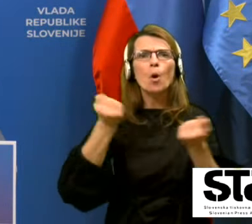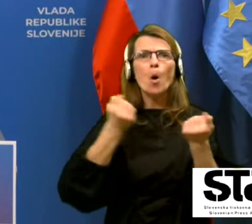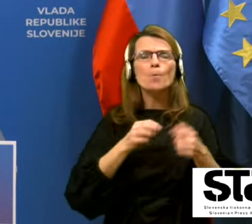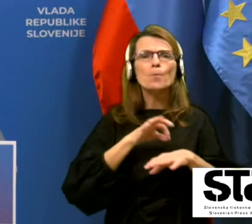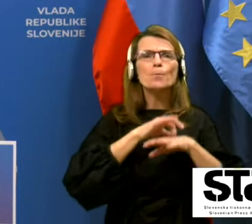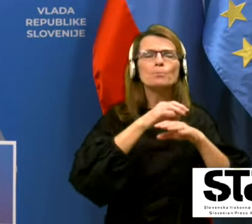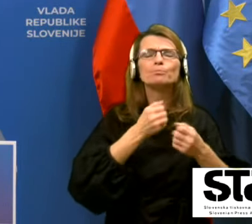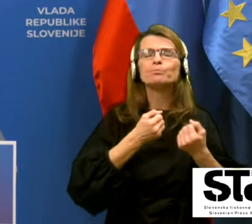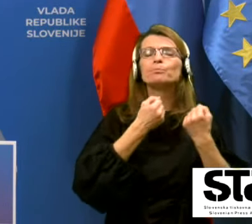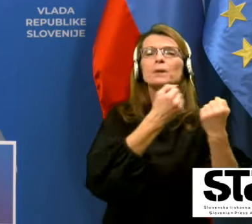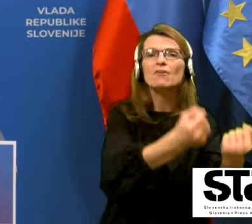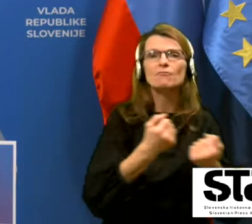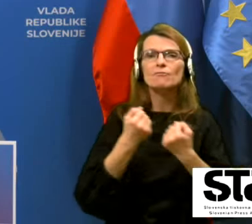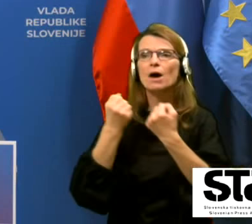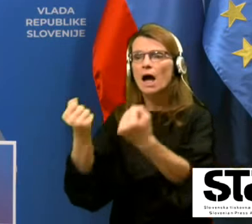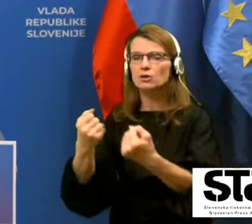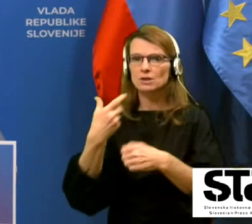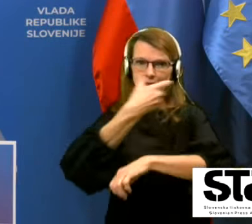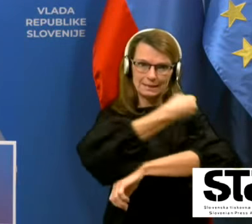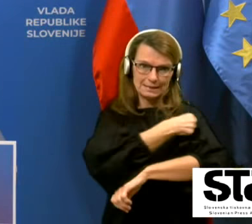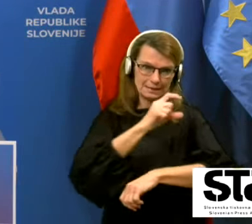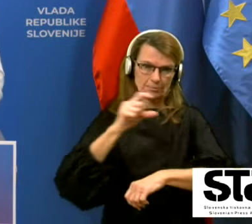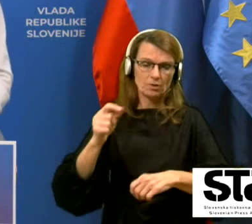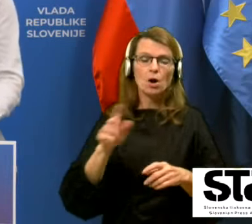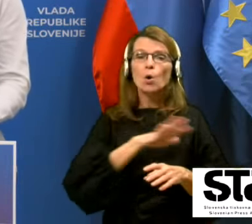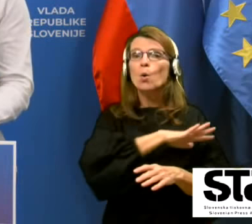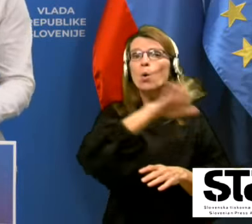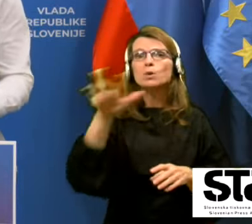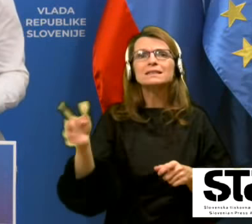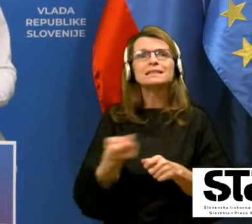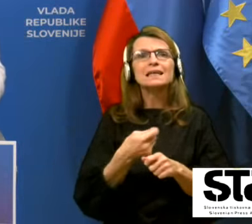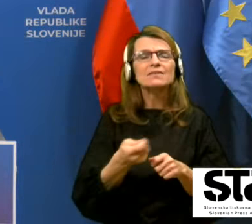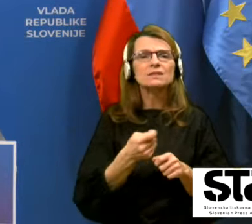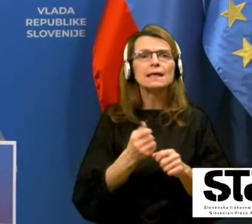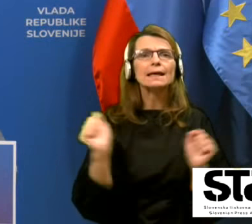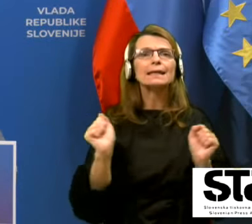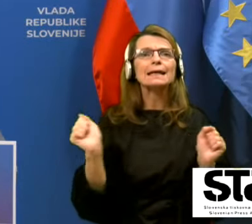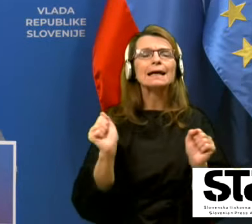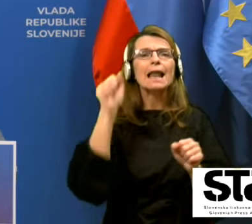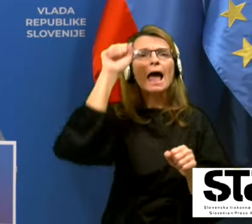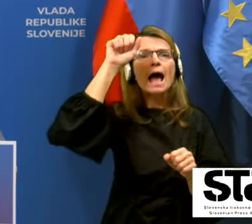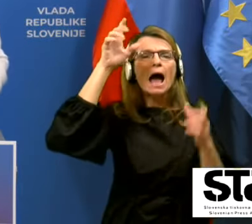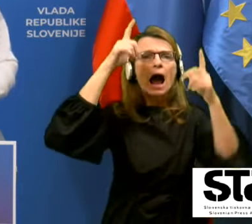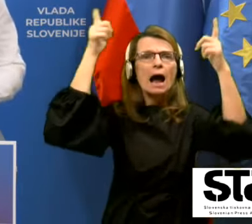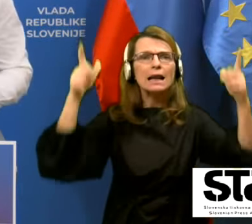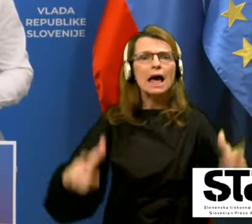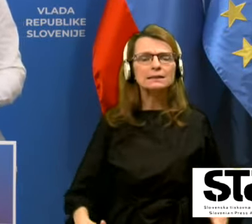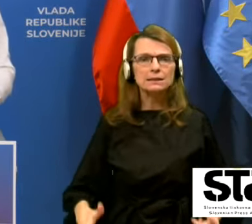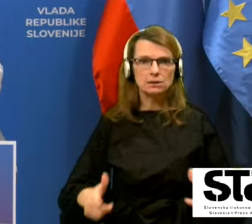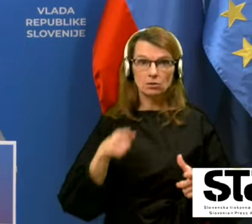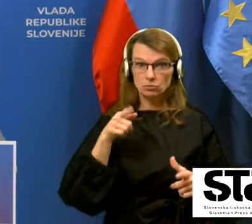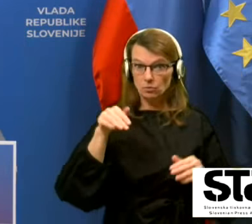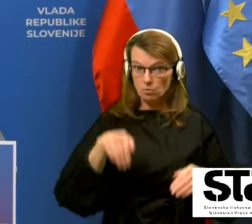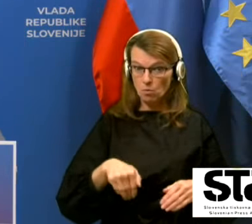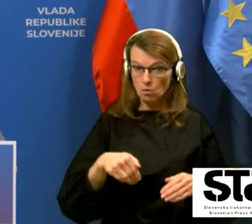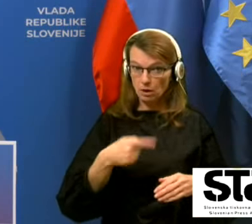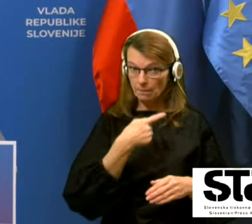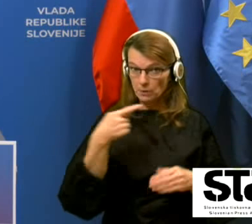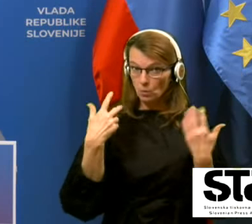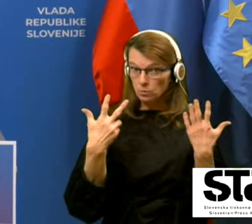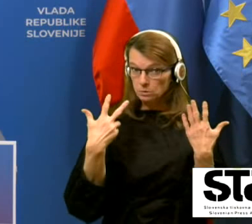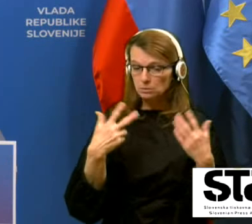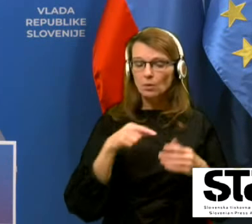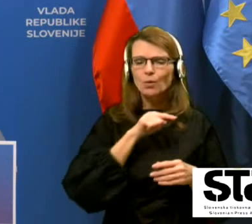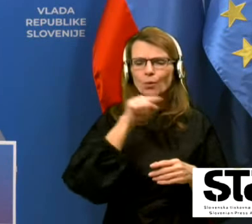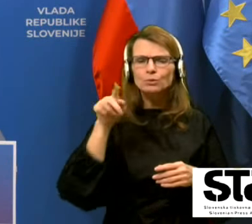naši šoferi, vsi tisti serviseri hladilnikov, ki je tudi na minus 80, a ne smo se sedaj naučili. Vsi tisti bojo